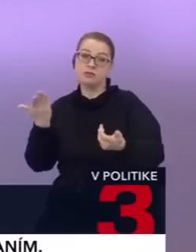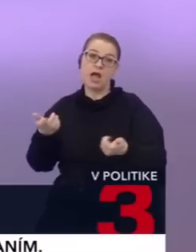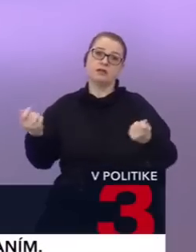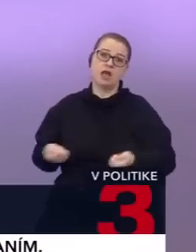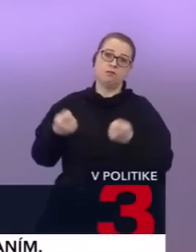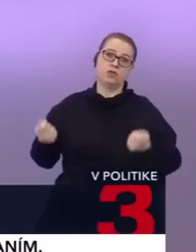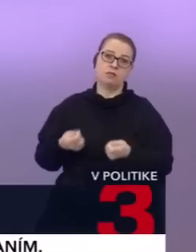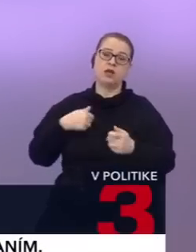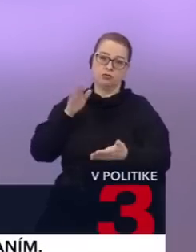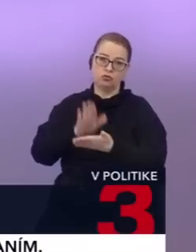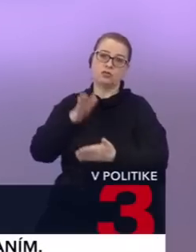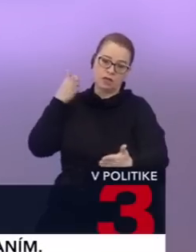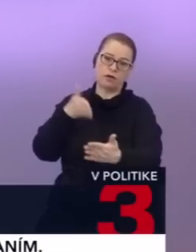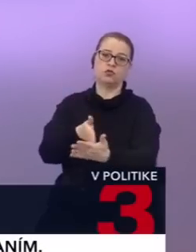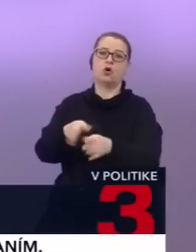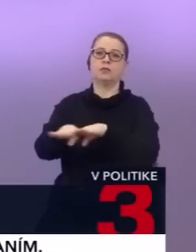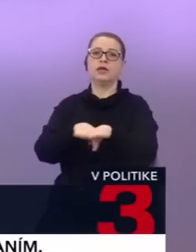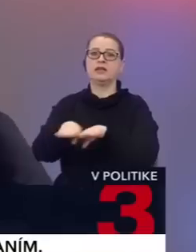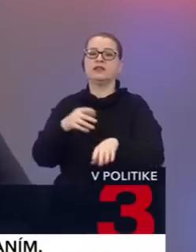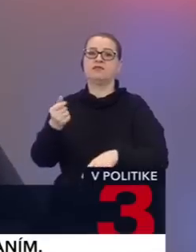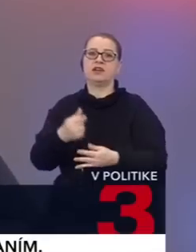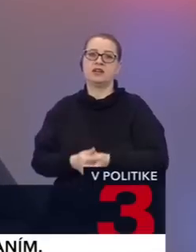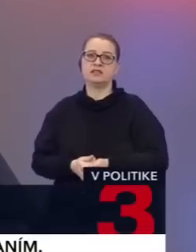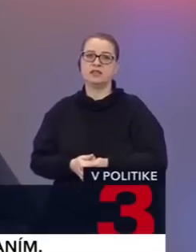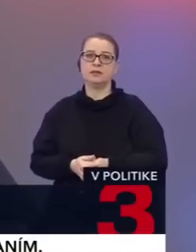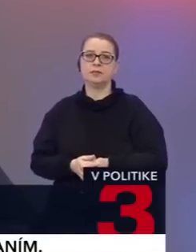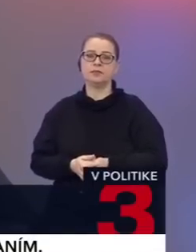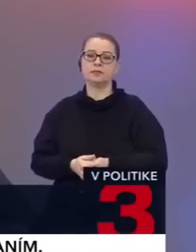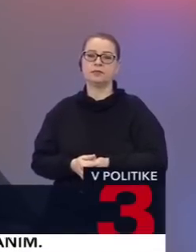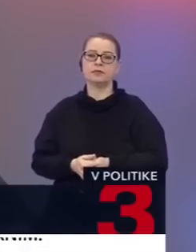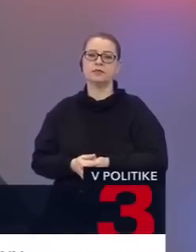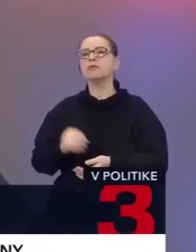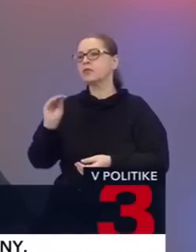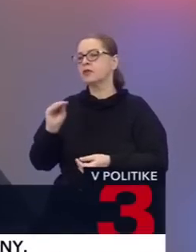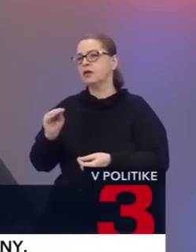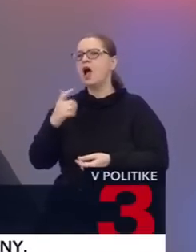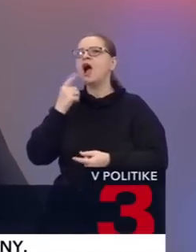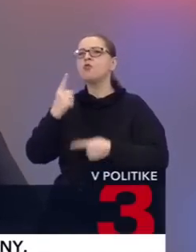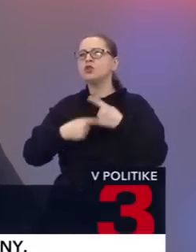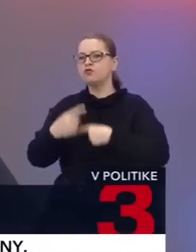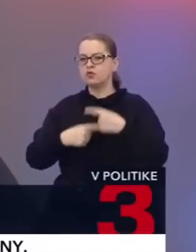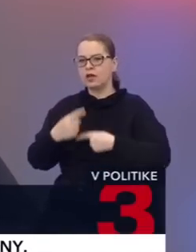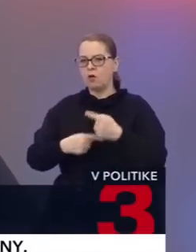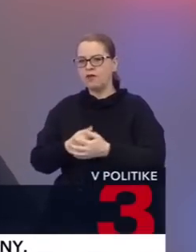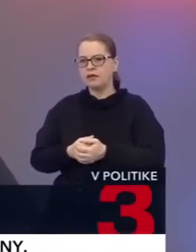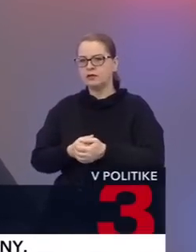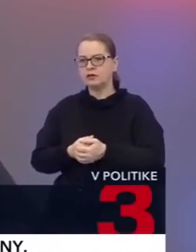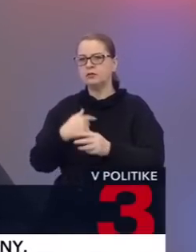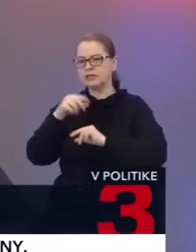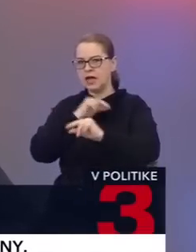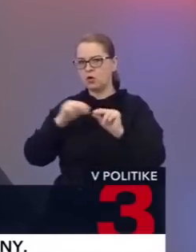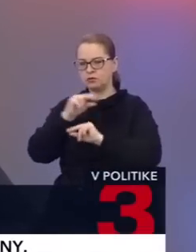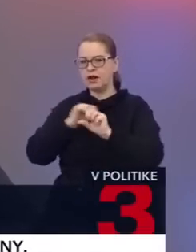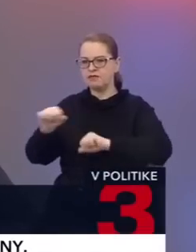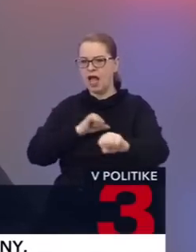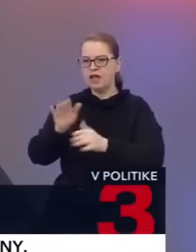bude musieť ostať aj ministrom Dobre, zostaňme ale ešte pritom. Chcem sa spýtať na to, akým spôsobom to bude fungovať. Čiže bavíme sa o tom, že